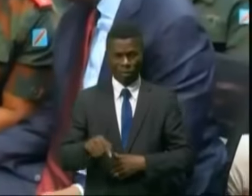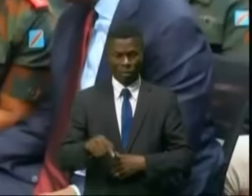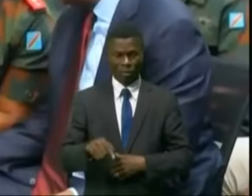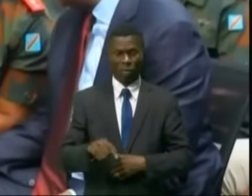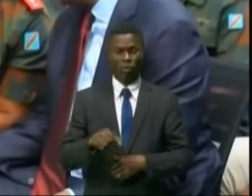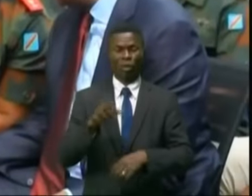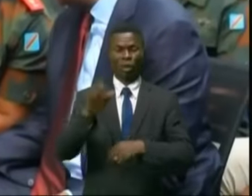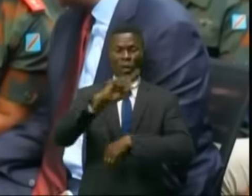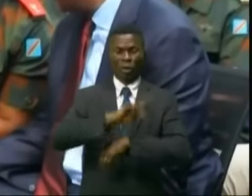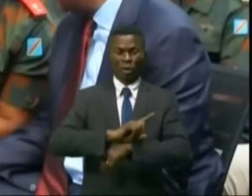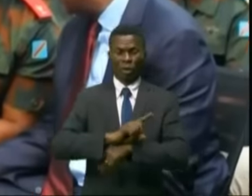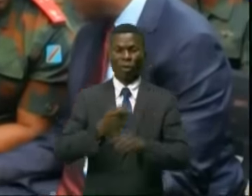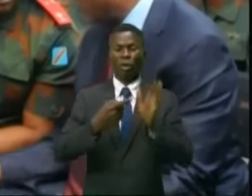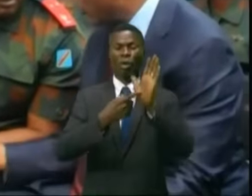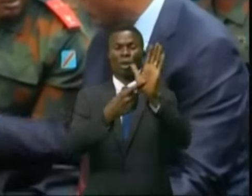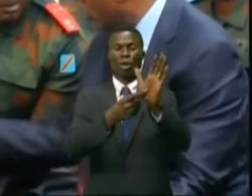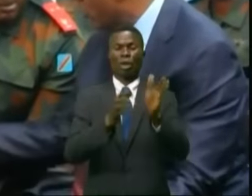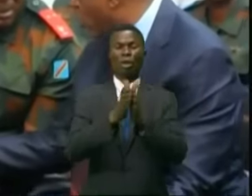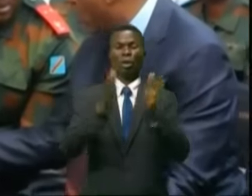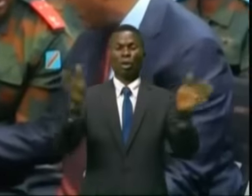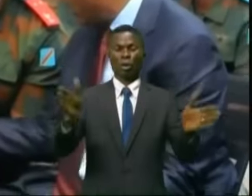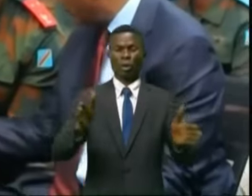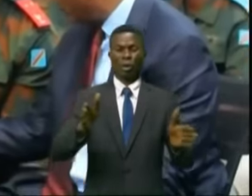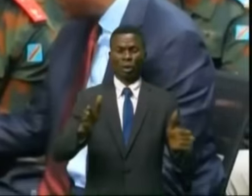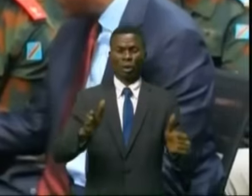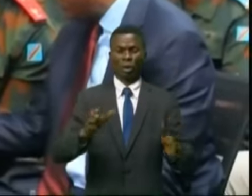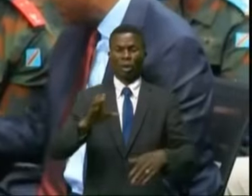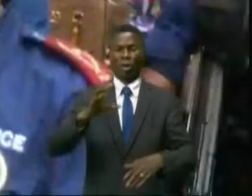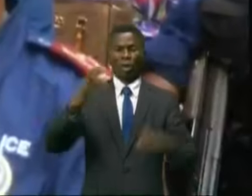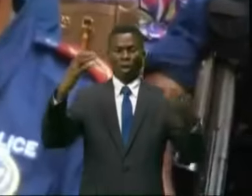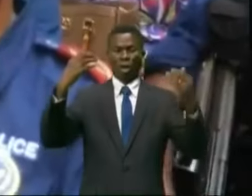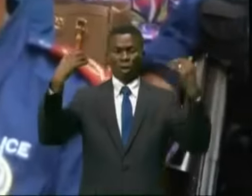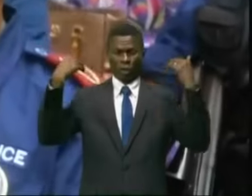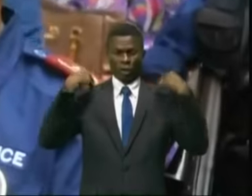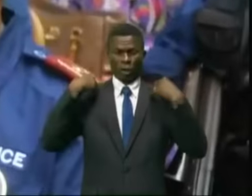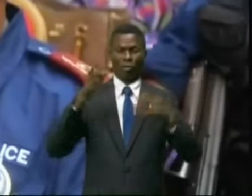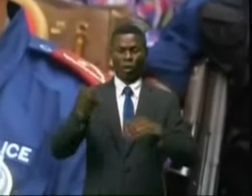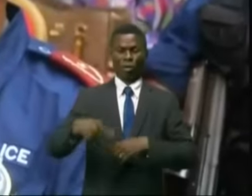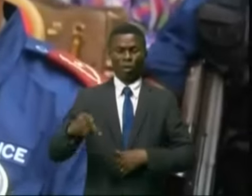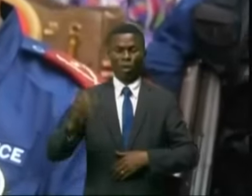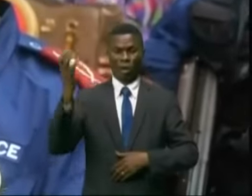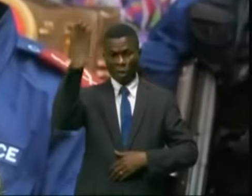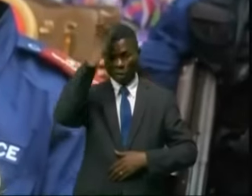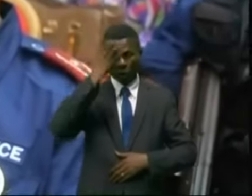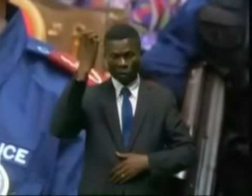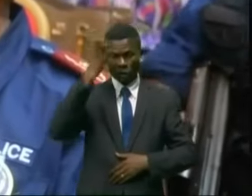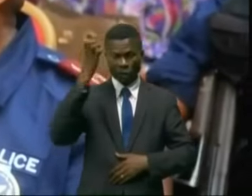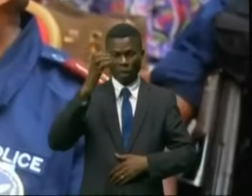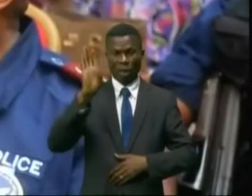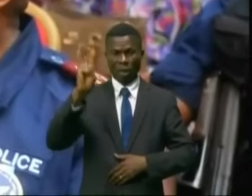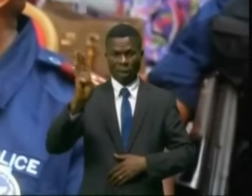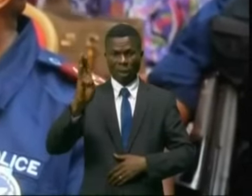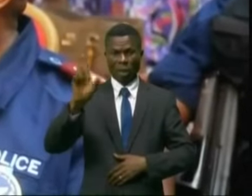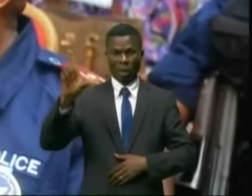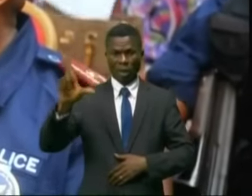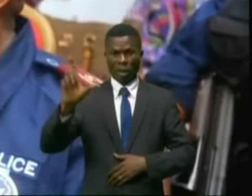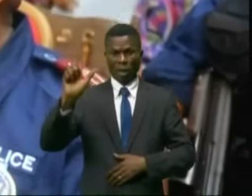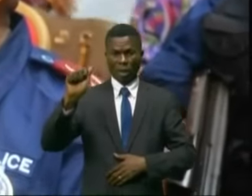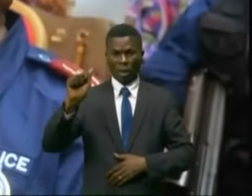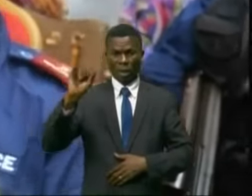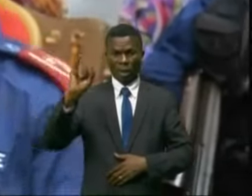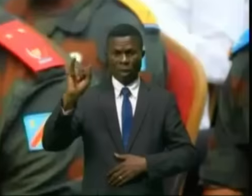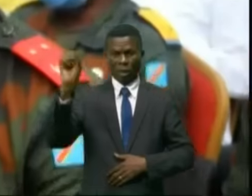à l'occasion de la présentation officielle par les commissaires provinciaux, le général Blaise Mboula Kilimbalimba,